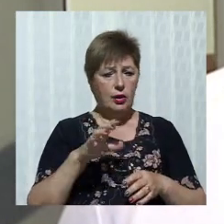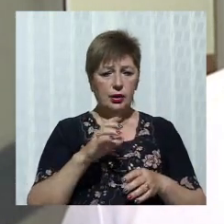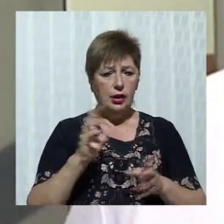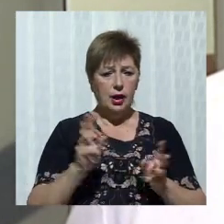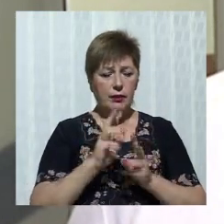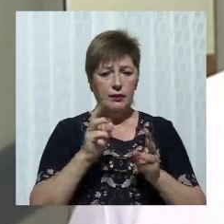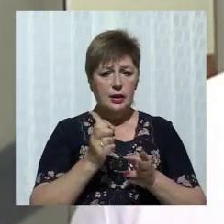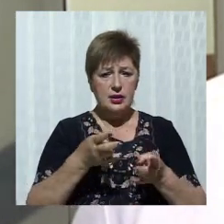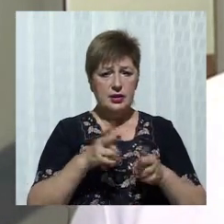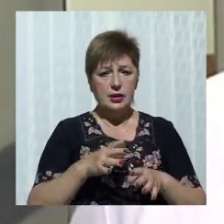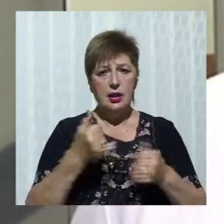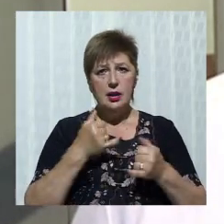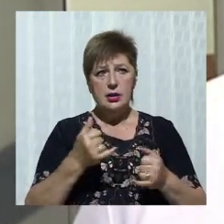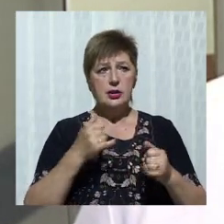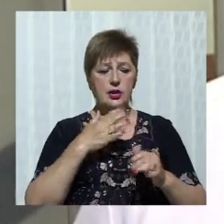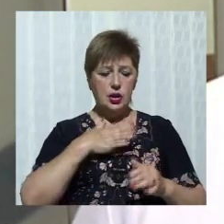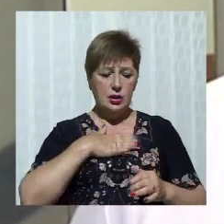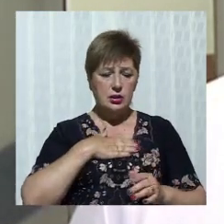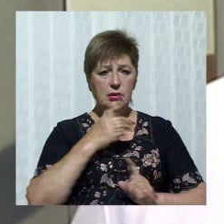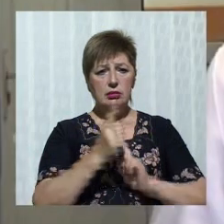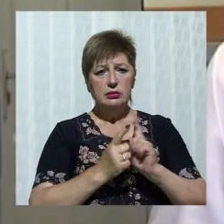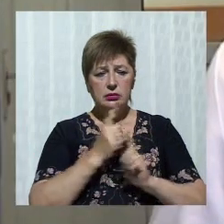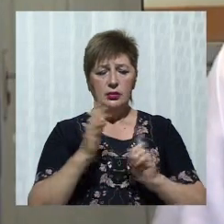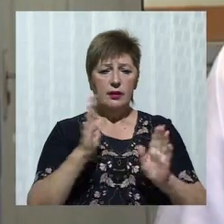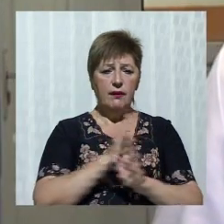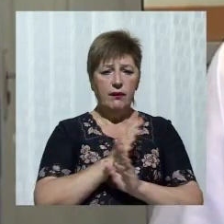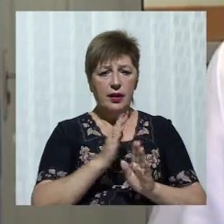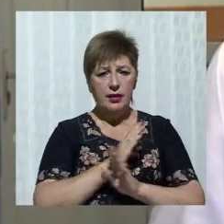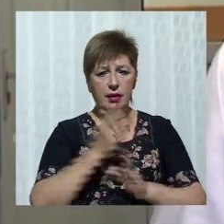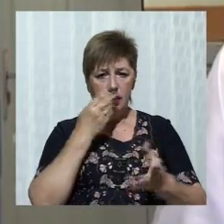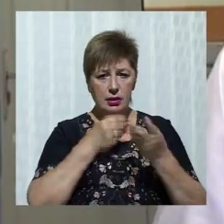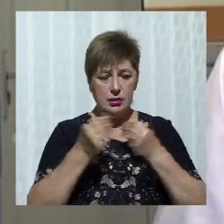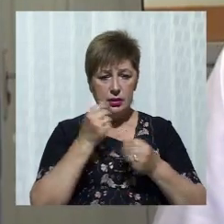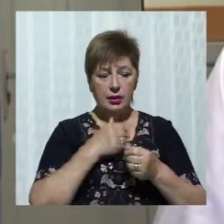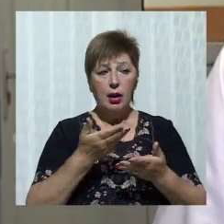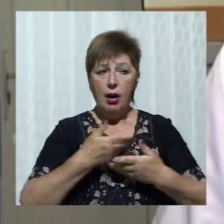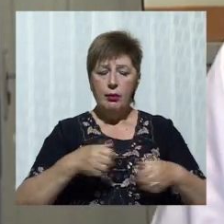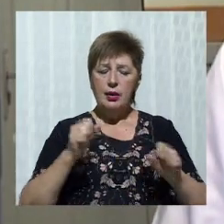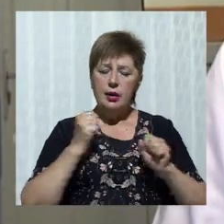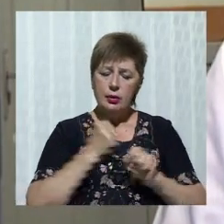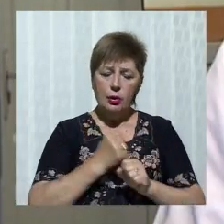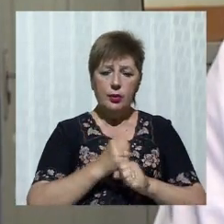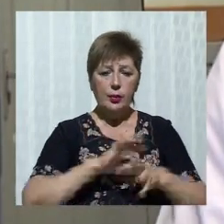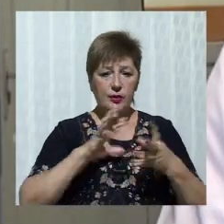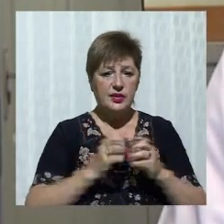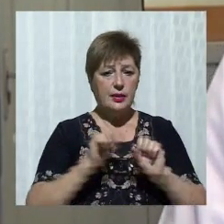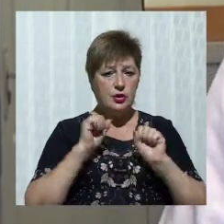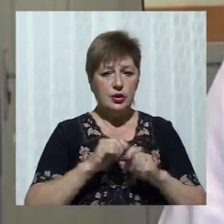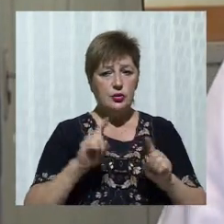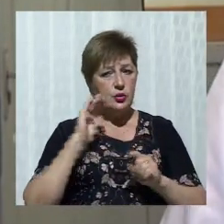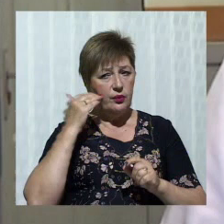апараті штучної вентиляції легенів. Стан вкрай важкий, і ми сподіваємось, що ми зможемо зробити все можливе, щоб він обов'язково вижив.